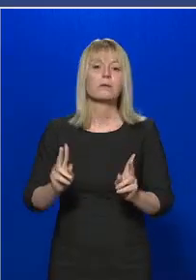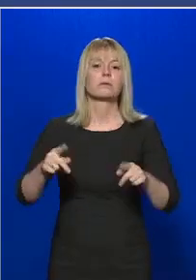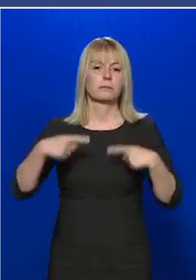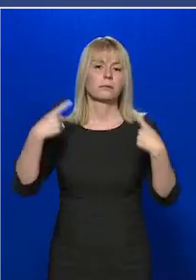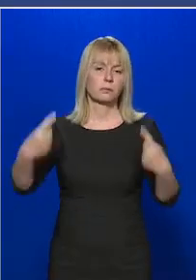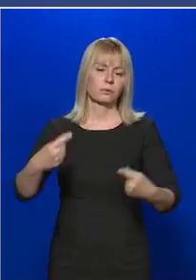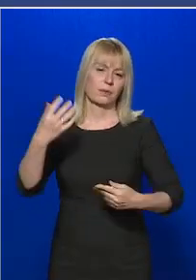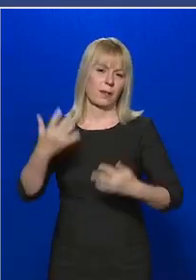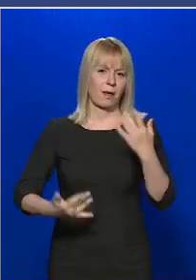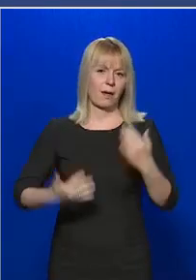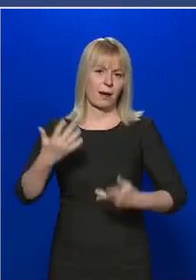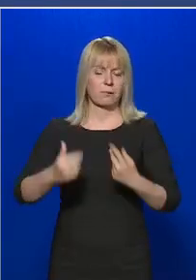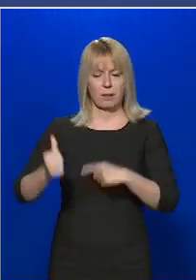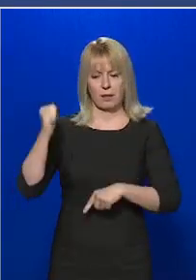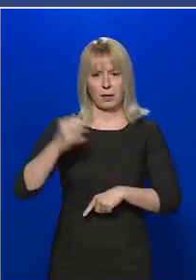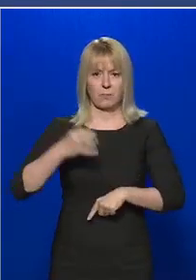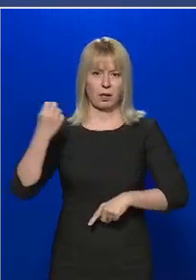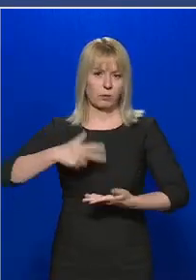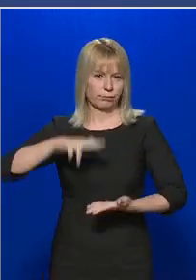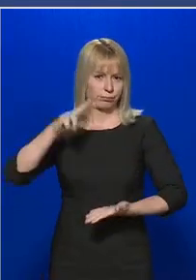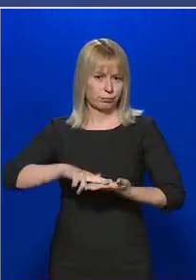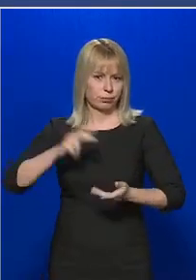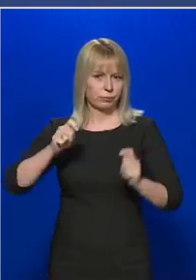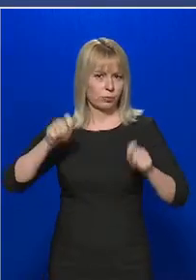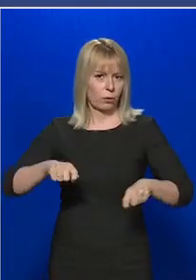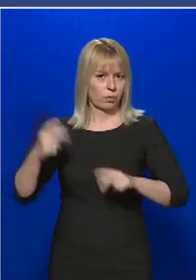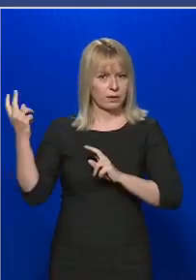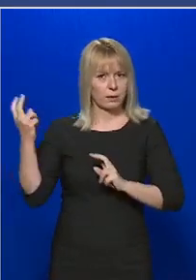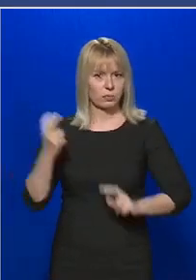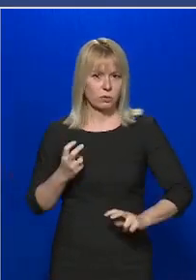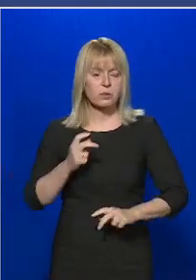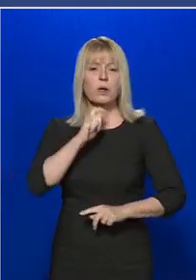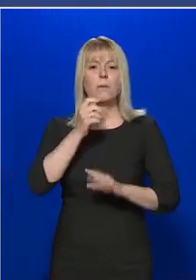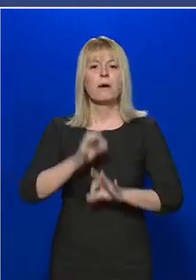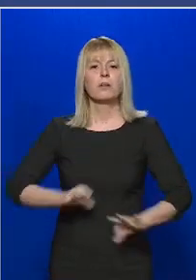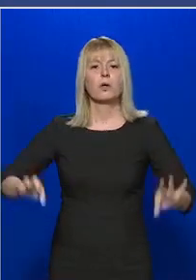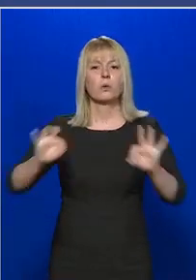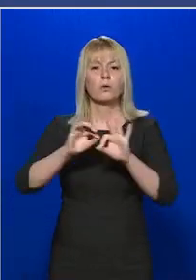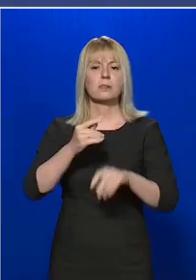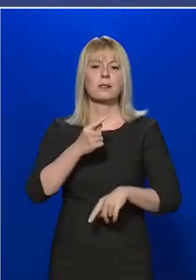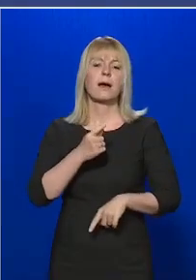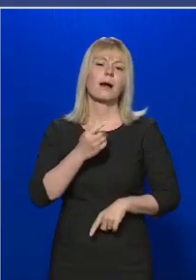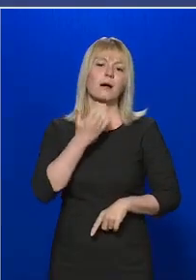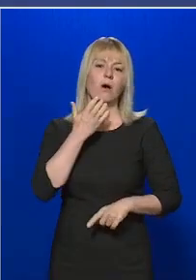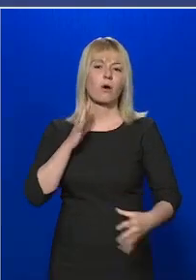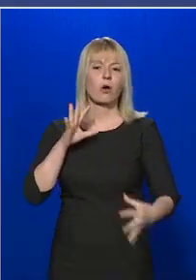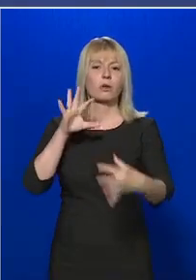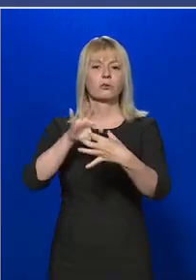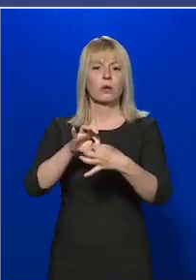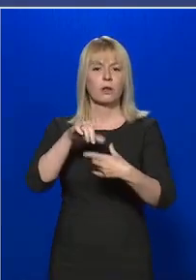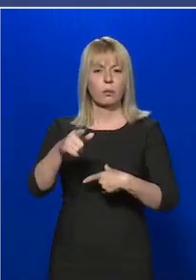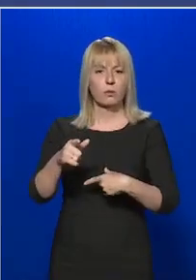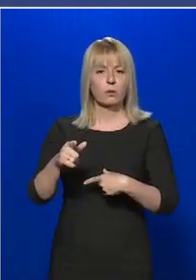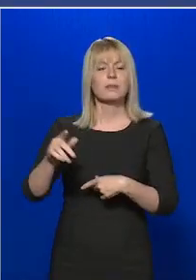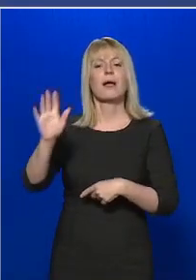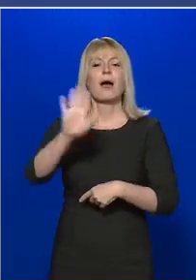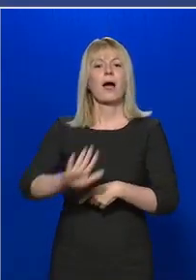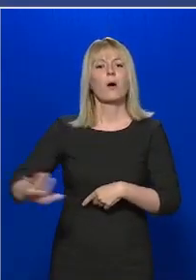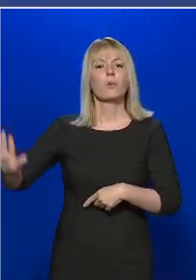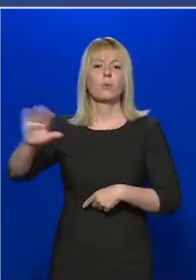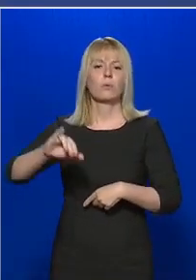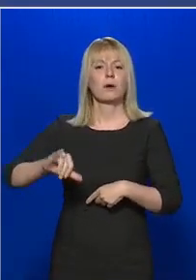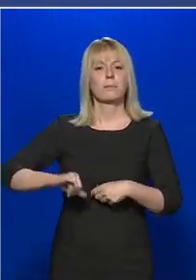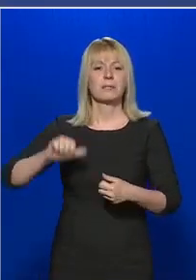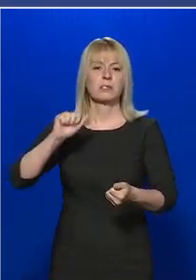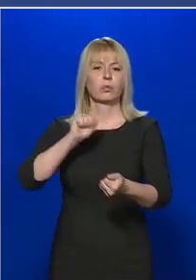ennek eredményeként a tegnapi napon döntést hozott arról, hogy Magyarország csatlakozni kíván az Európai Bizottság Polgármi Védelmi